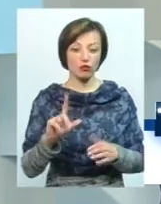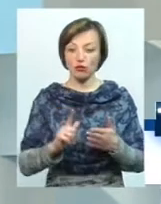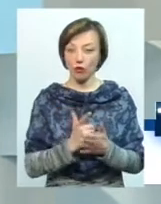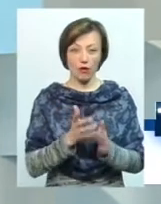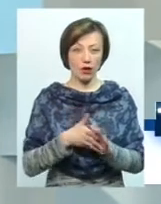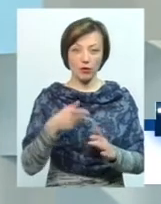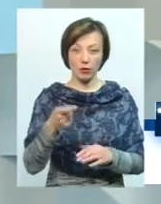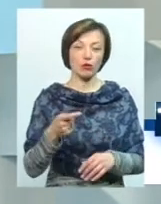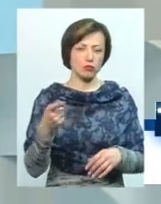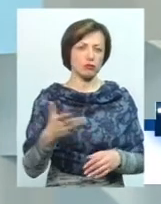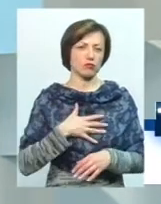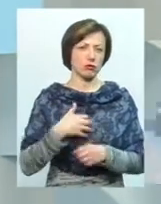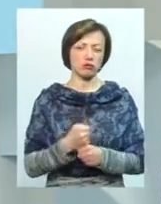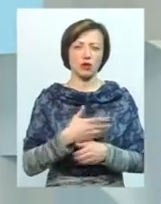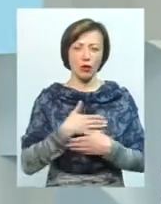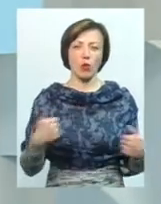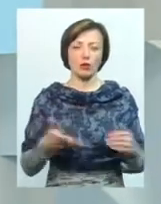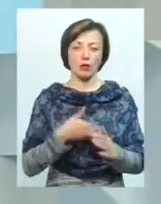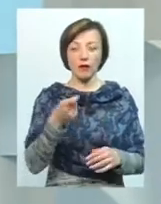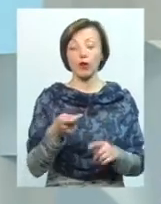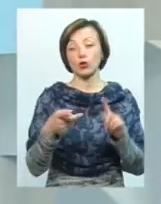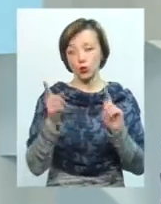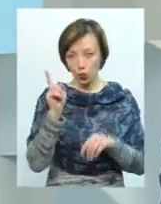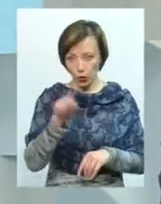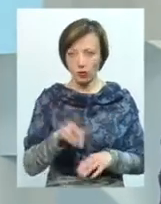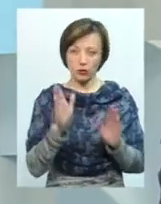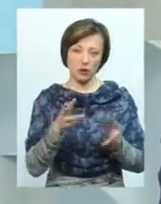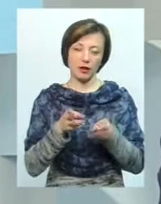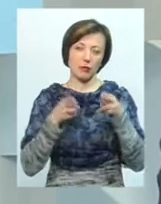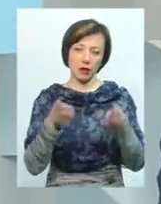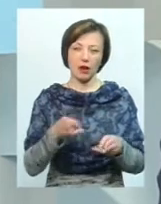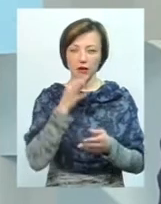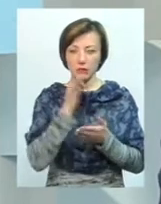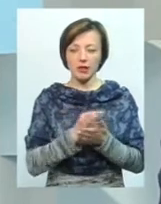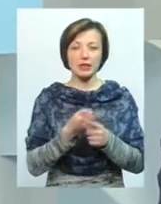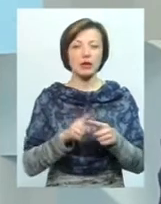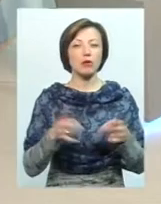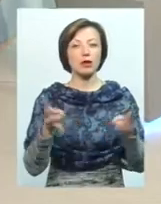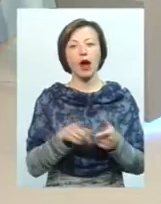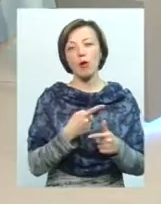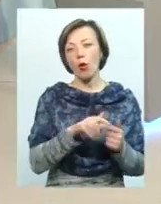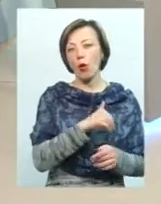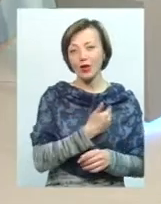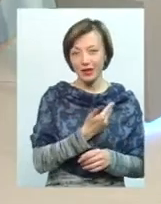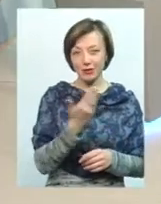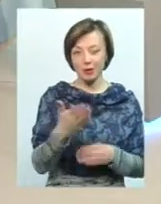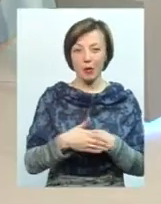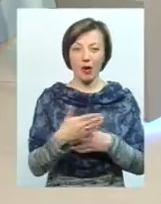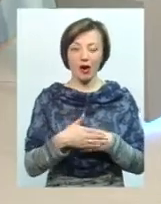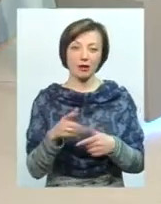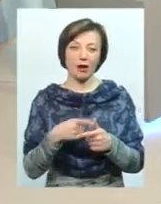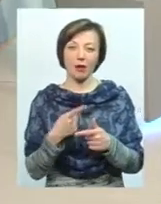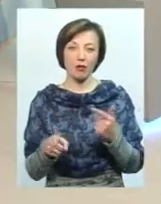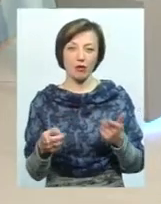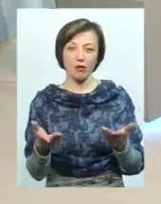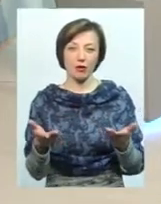принципово не подає свою декларацію. Тоді буде кримінальна відповідальність. Тобто це потрібно або хотіти, щоб тебе покарали, або